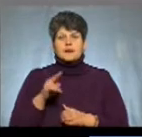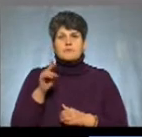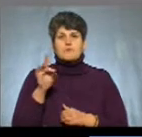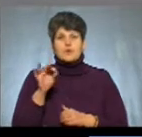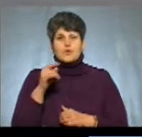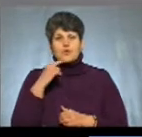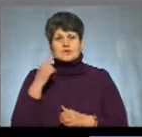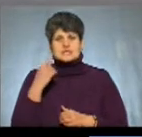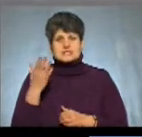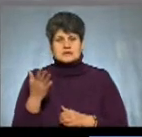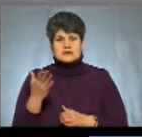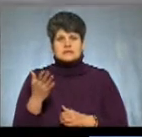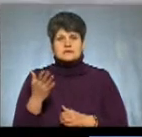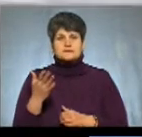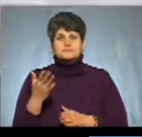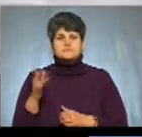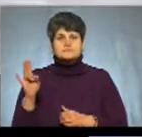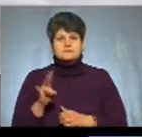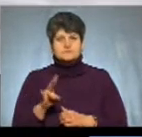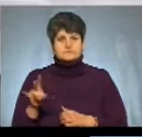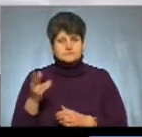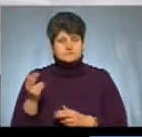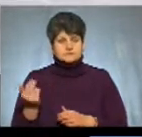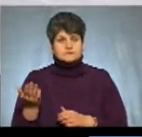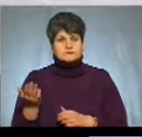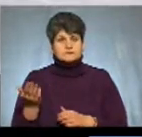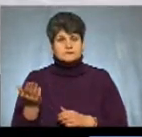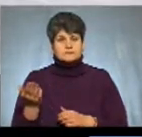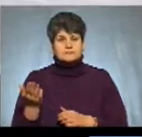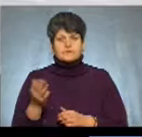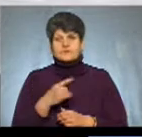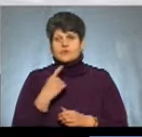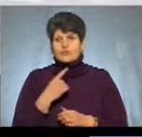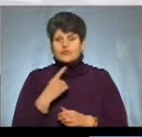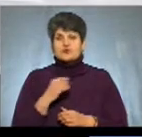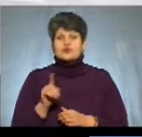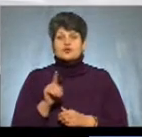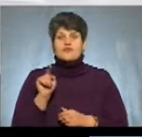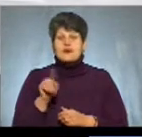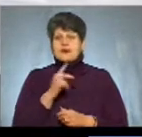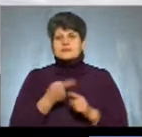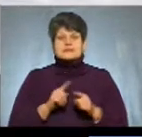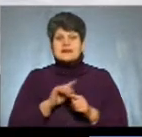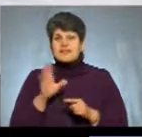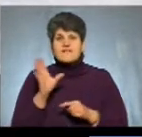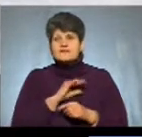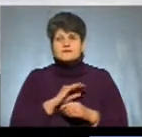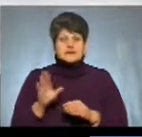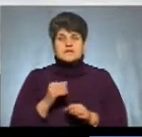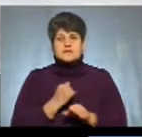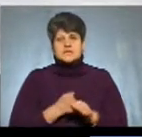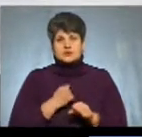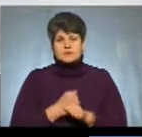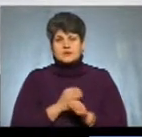ну, тієї батюшки, так? То кажуть, що вам це не вдасть, це нічого не зробити,